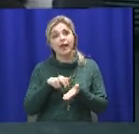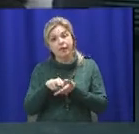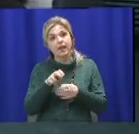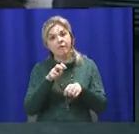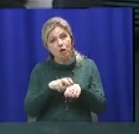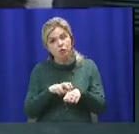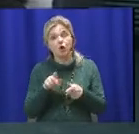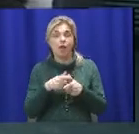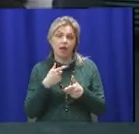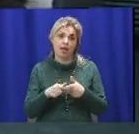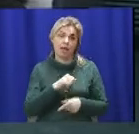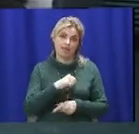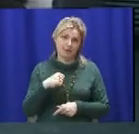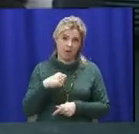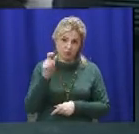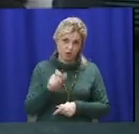или, возможно,